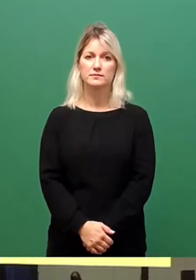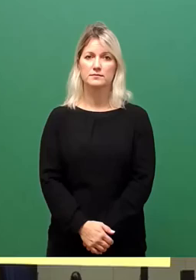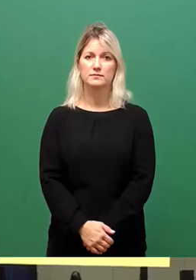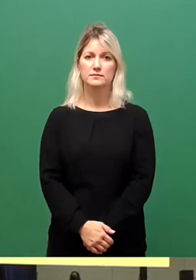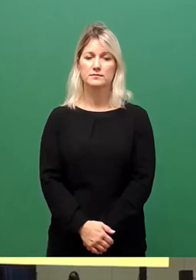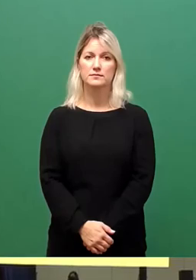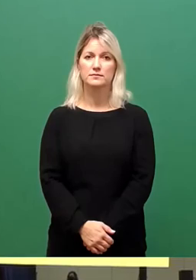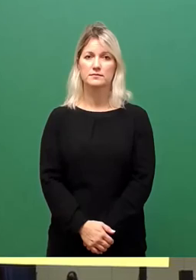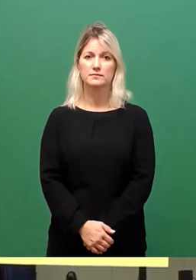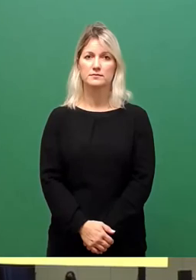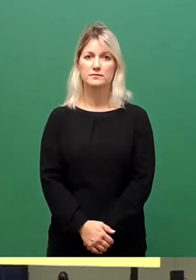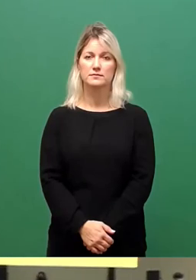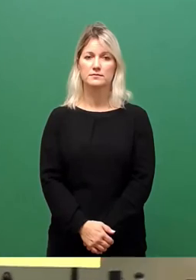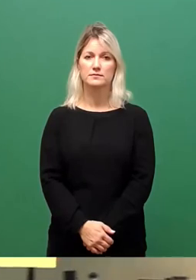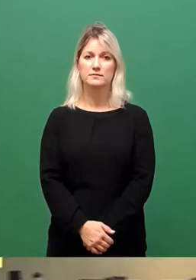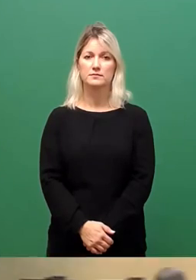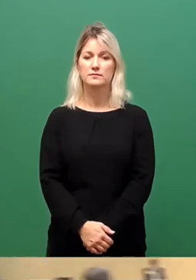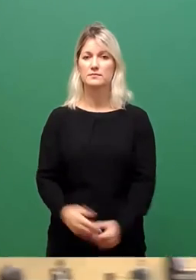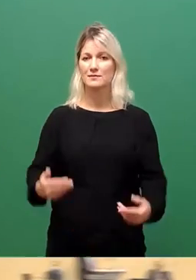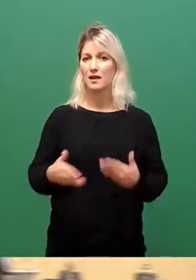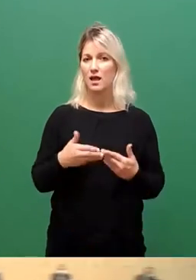und Stimmenthaltungen.